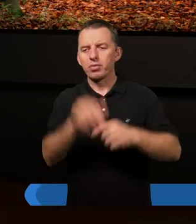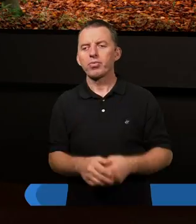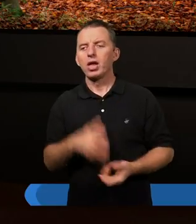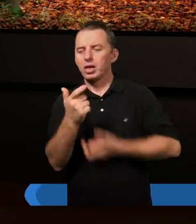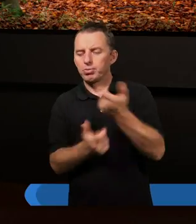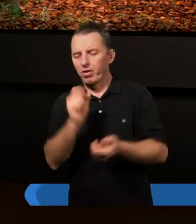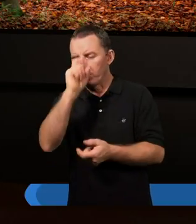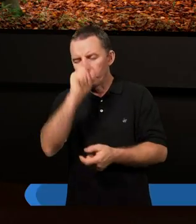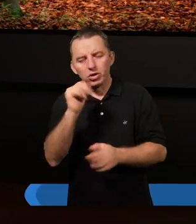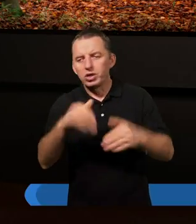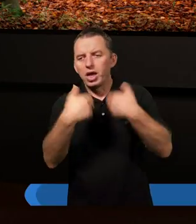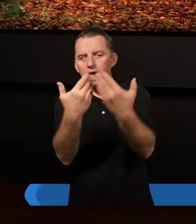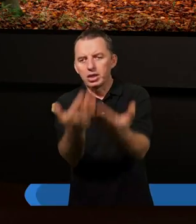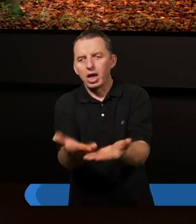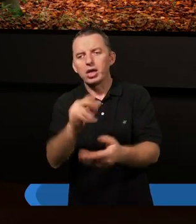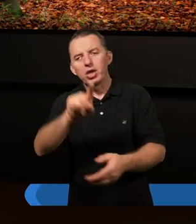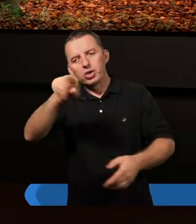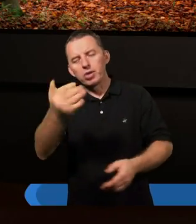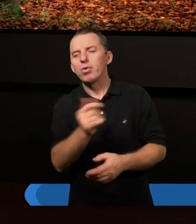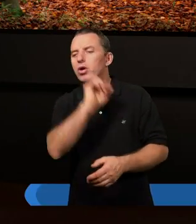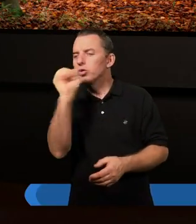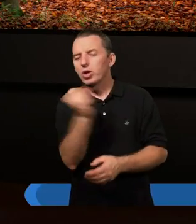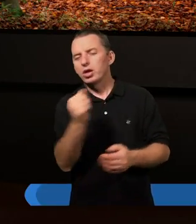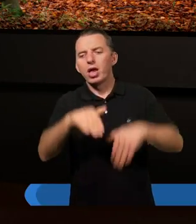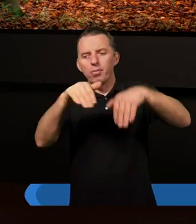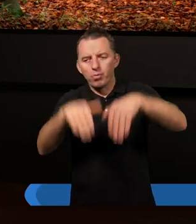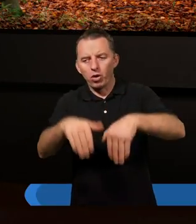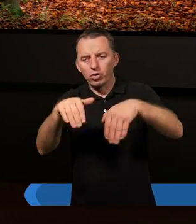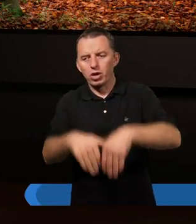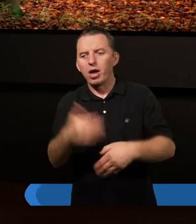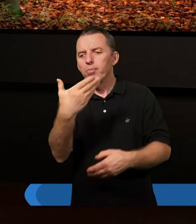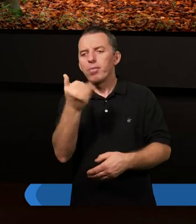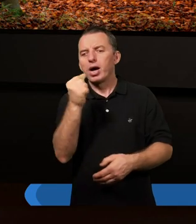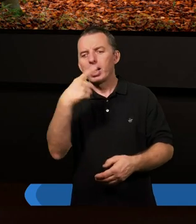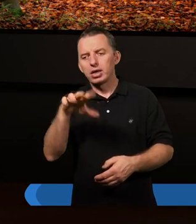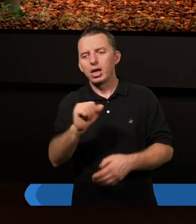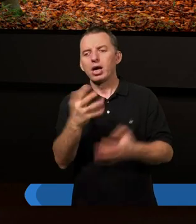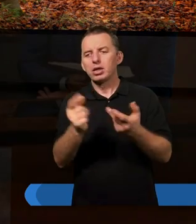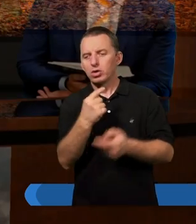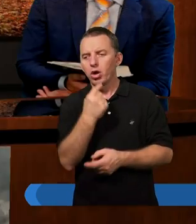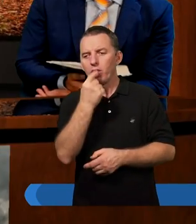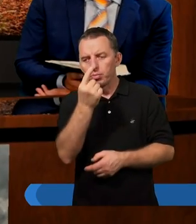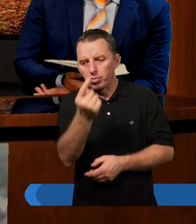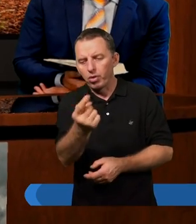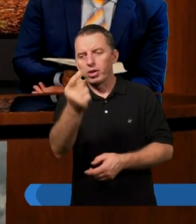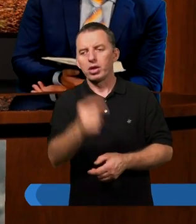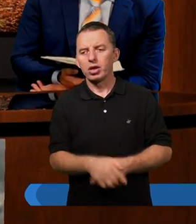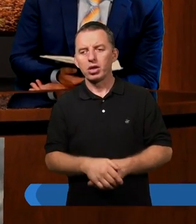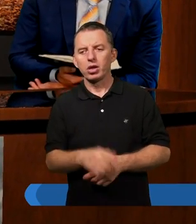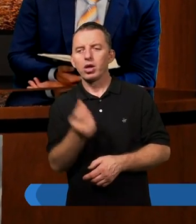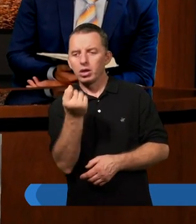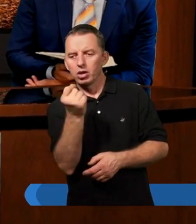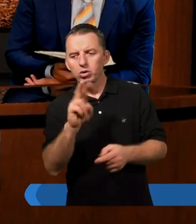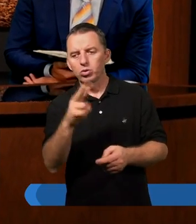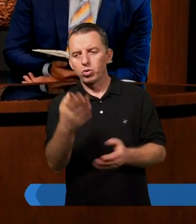złego nie daje im możliwości. Widzę, że Magda chce coś powiedzieć. Bo ja to zawsze widzę tak trochę z